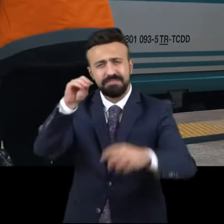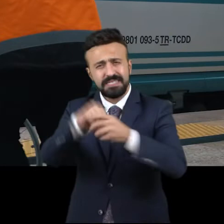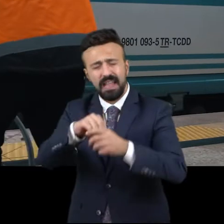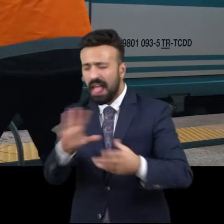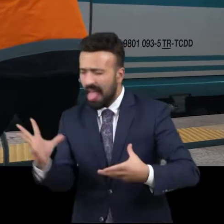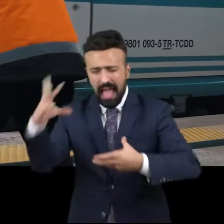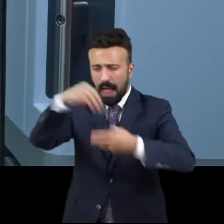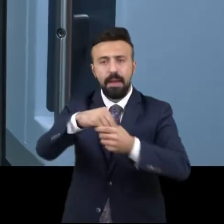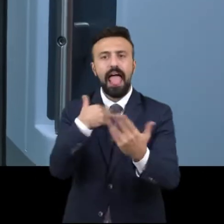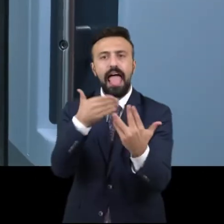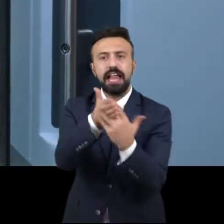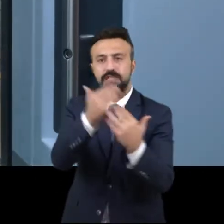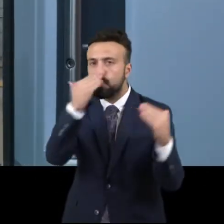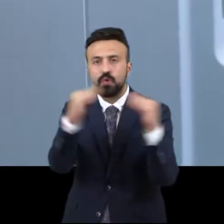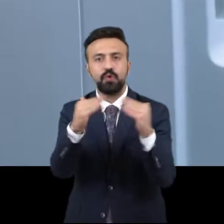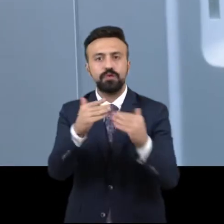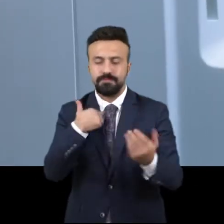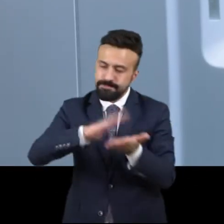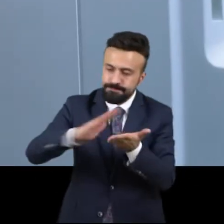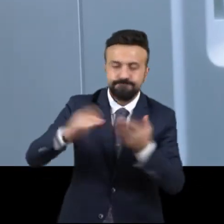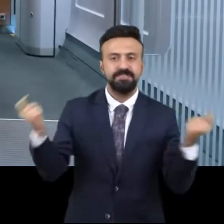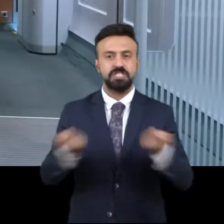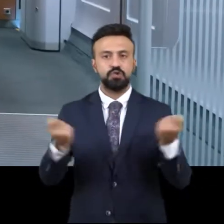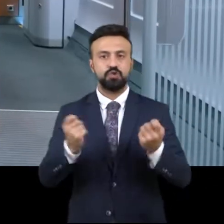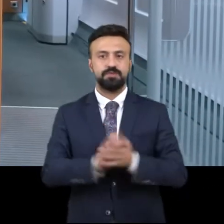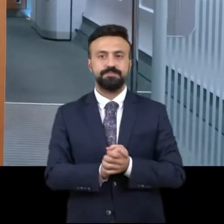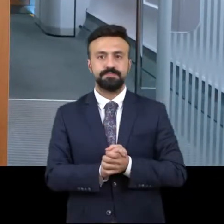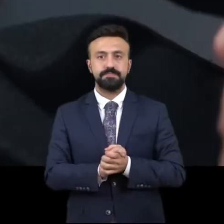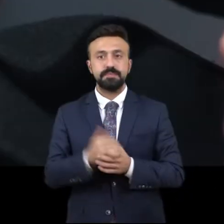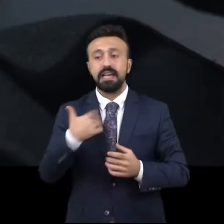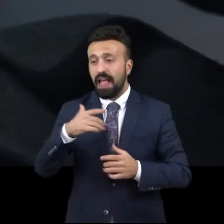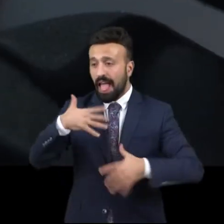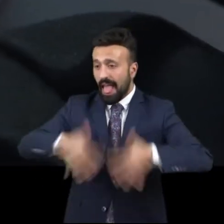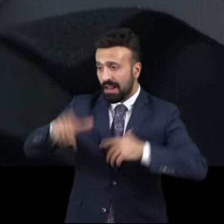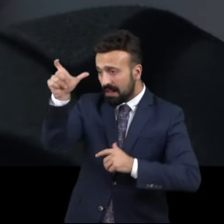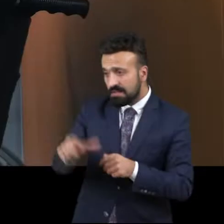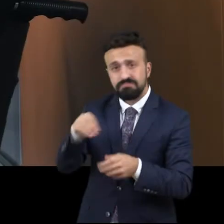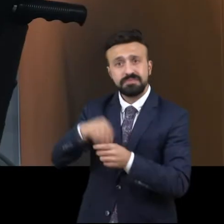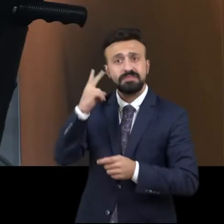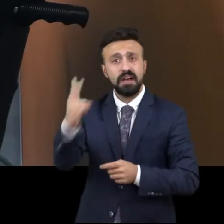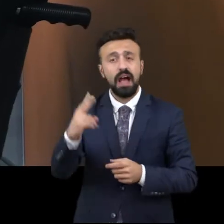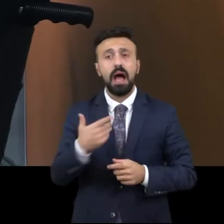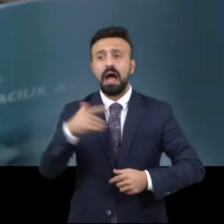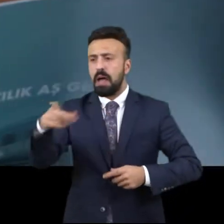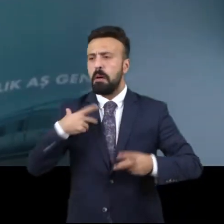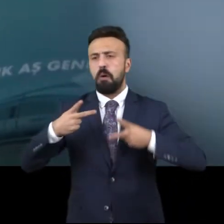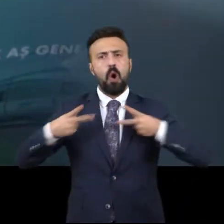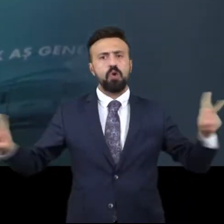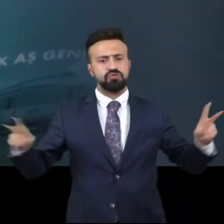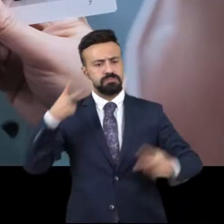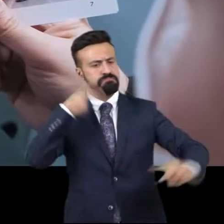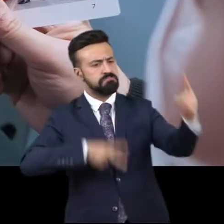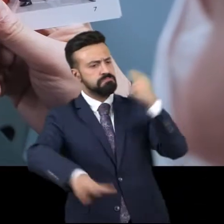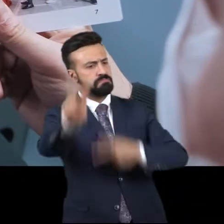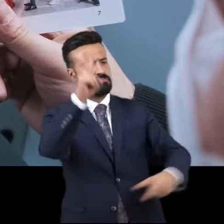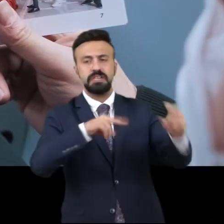modlarımızı erişilebilir hale getirmek için çalışıyoruz. Hareket kabiliyeti kısıtlı bireylerin bağımsız